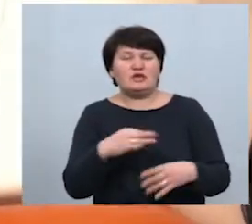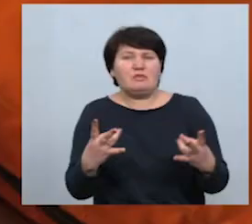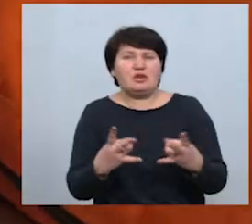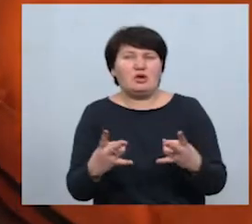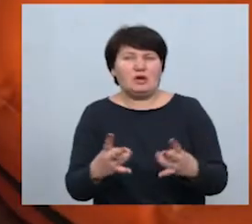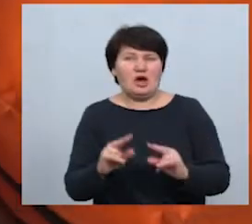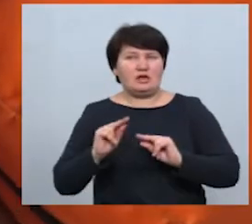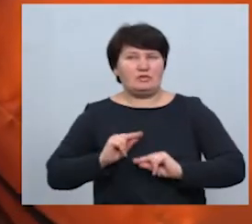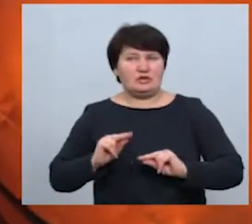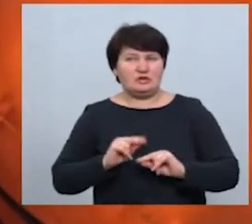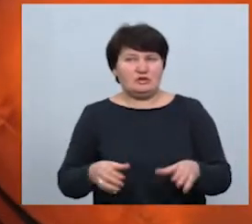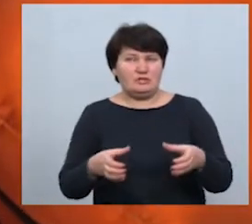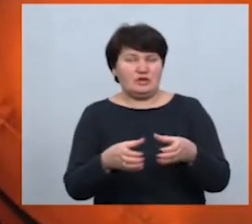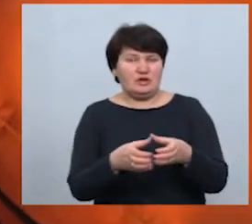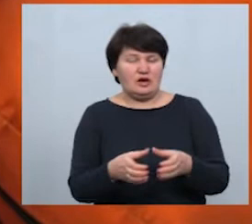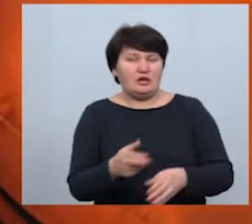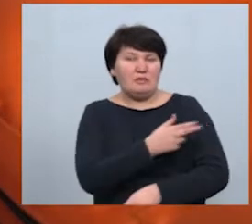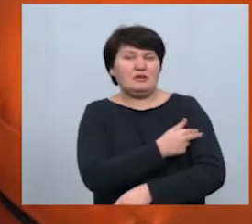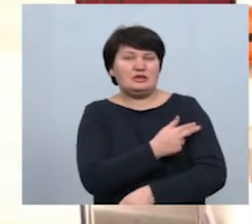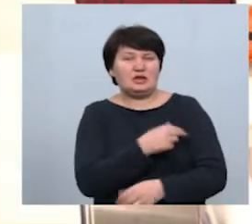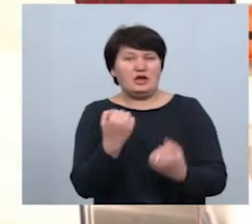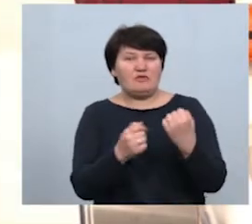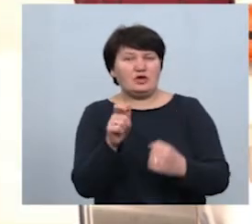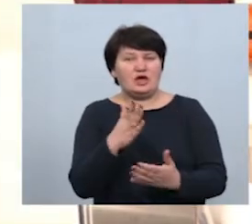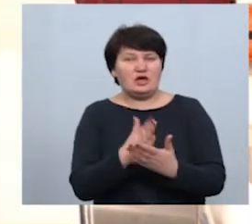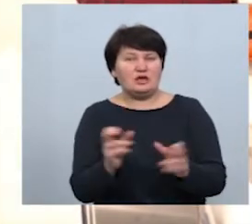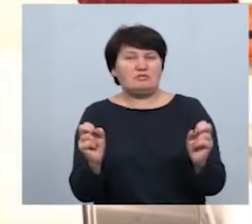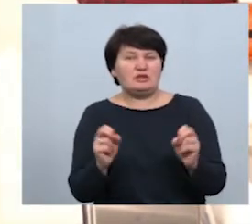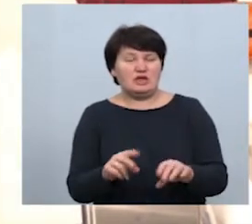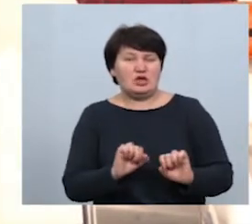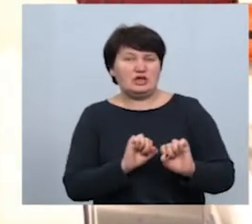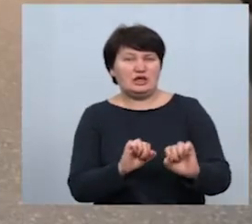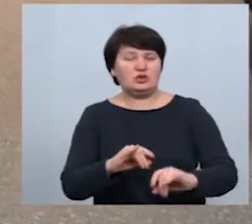працівників бригади, медсестри та водія є спеціальні захисні костюми.